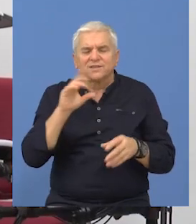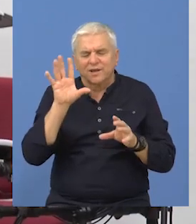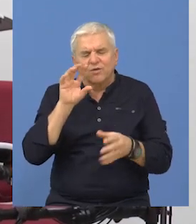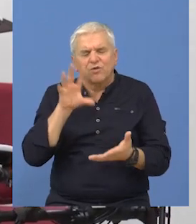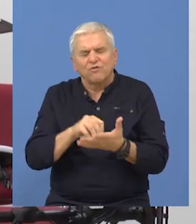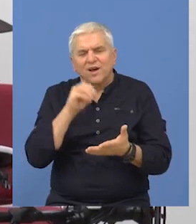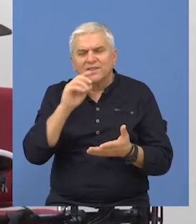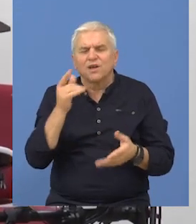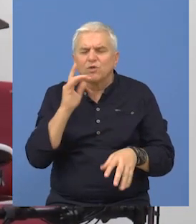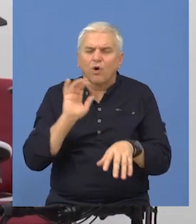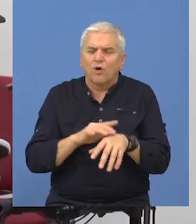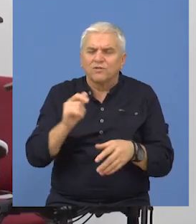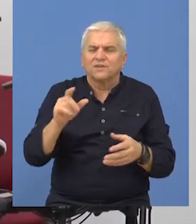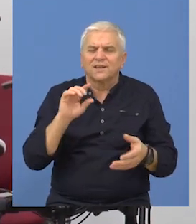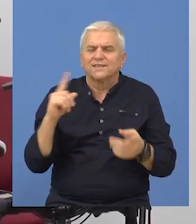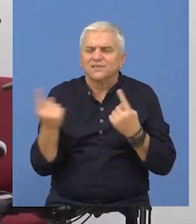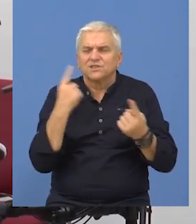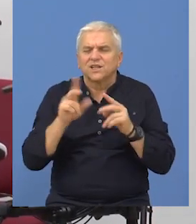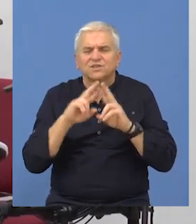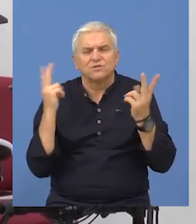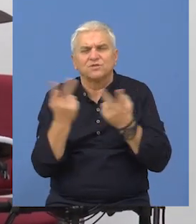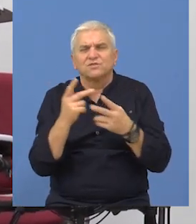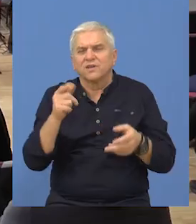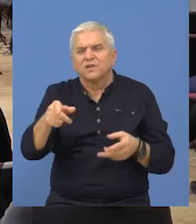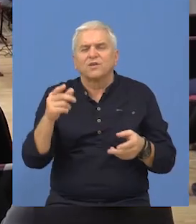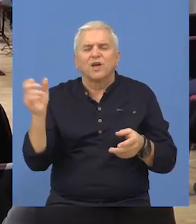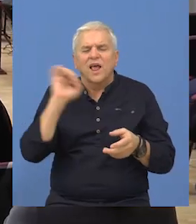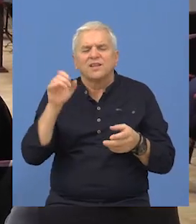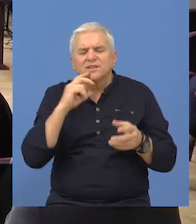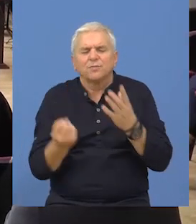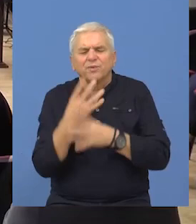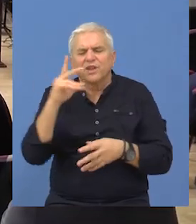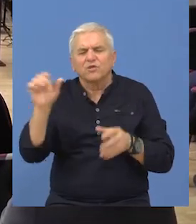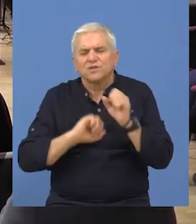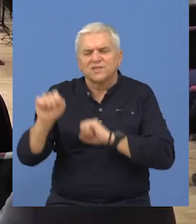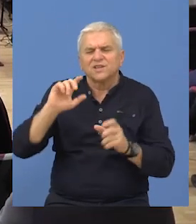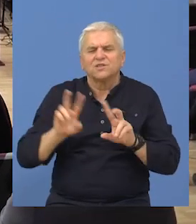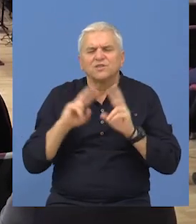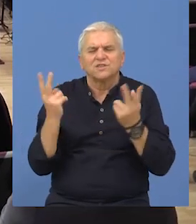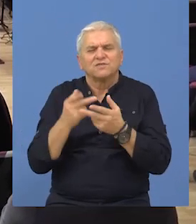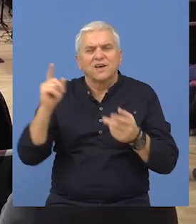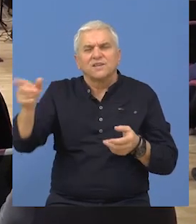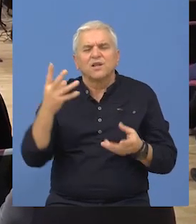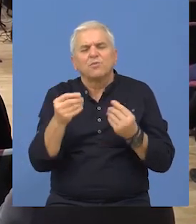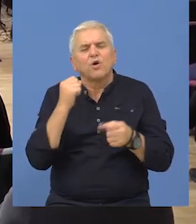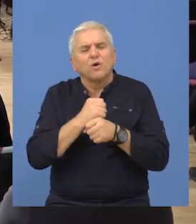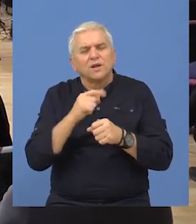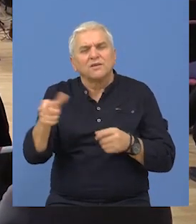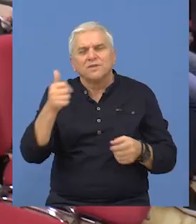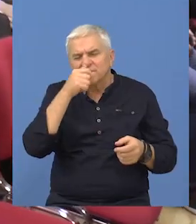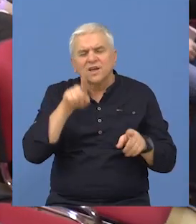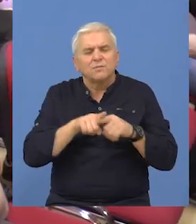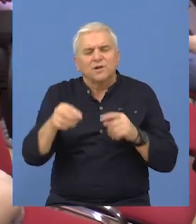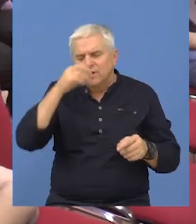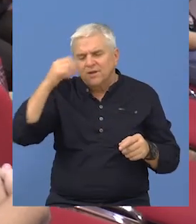primetio koliko su senzibilni na dešavanja u svetu, na primer na ekologiju, o kojoj je bilo veoma puno radova, a ono što je isto